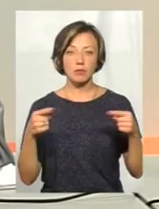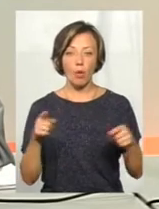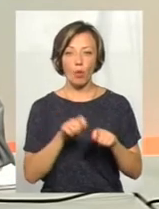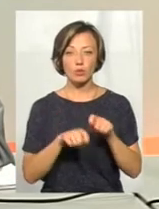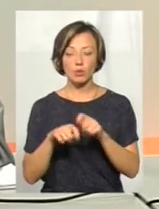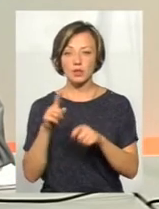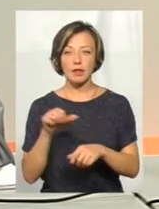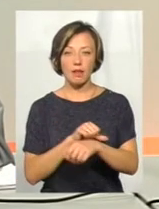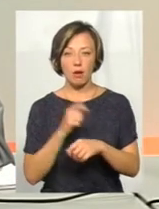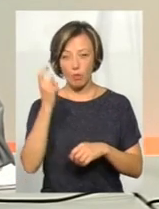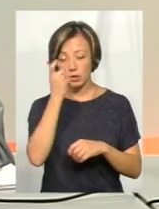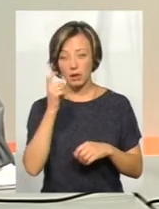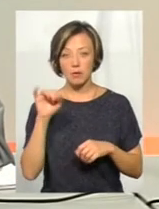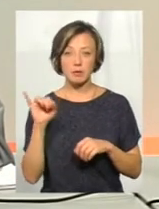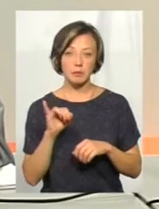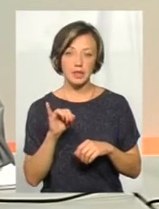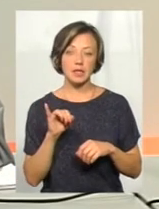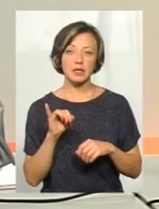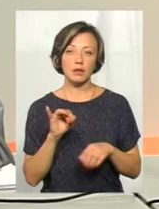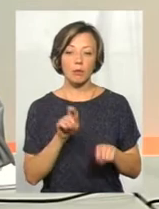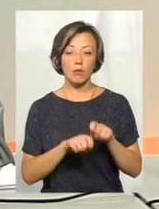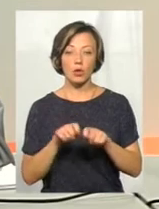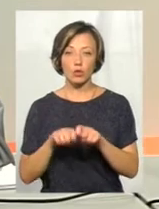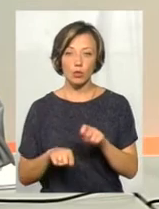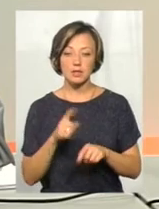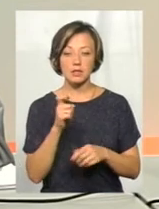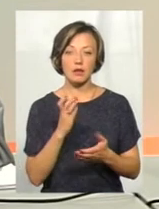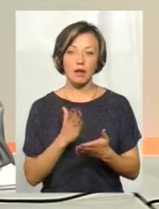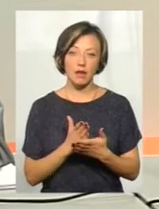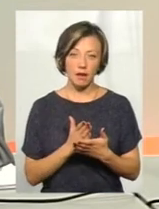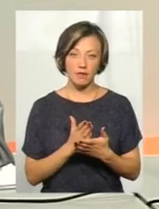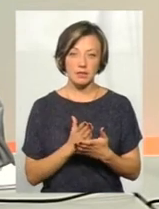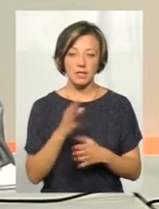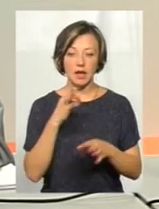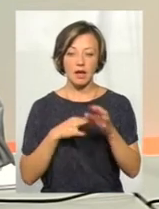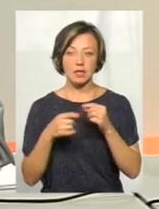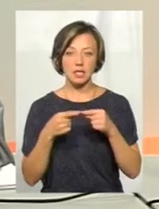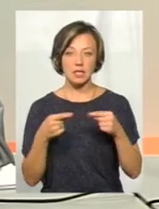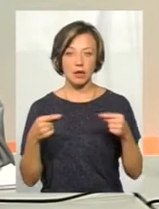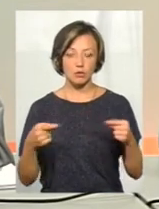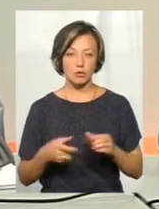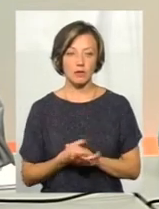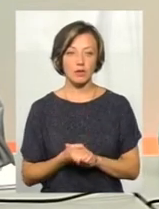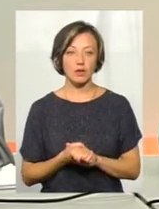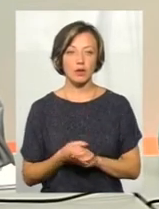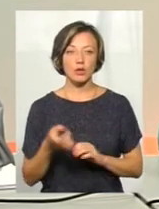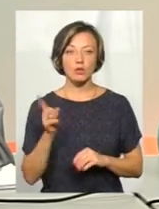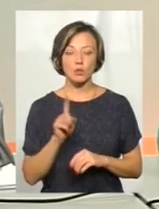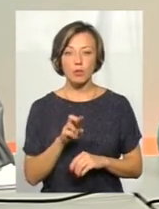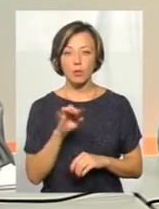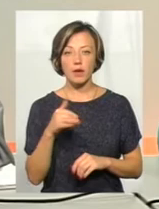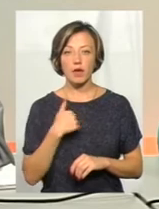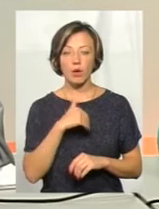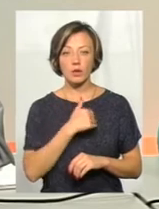в частині моніторингу за наявністю лікарських засобів. Тому я би хотіла